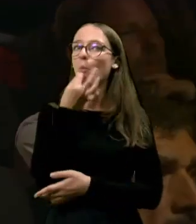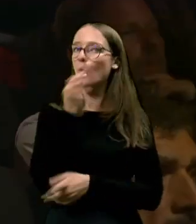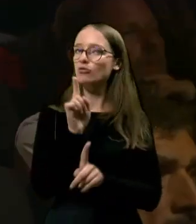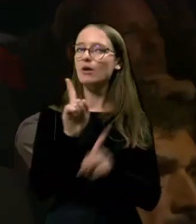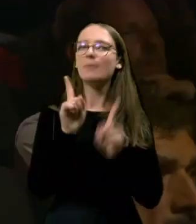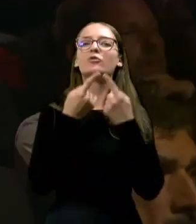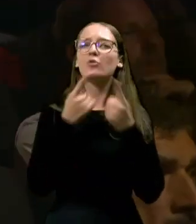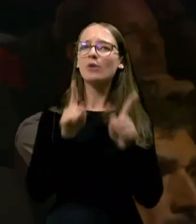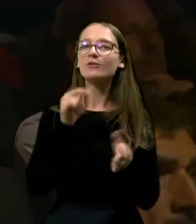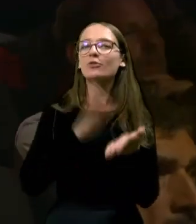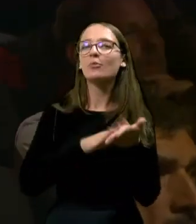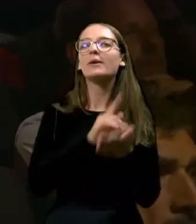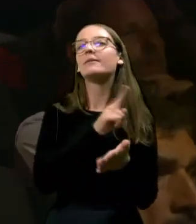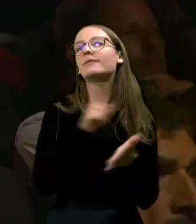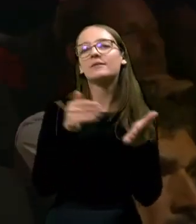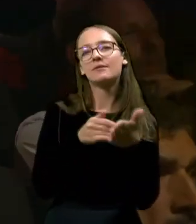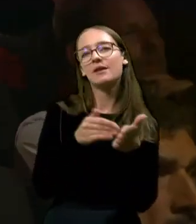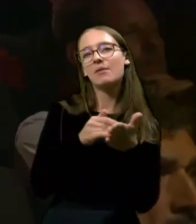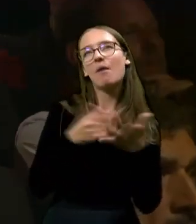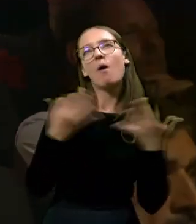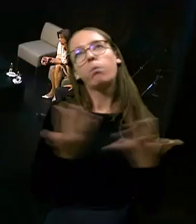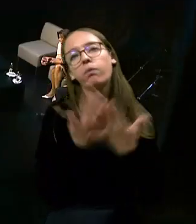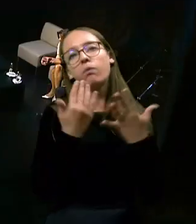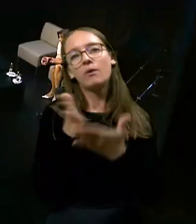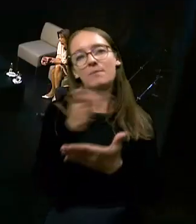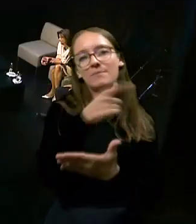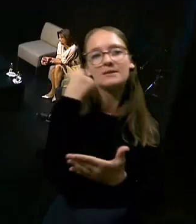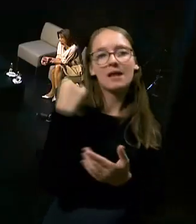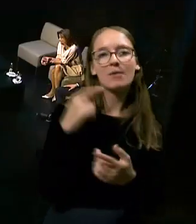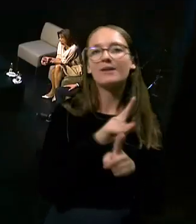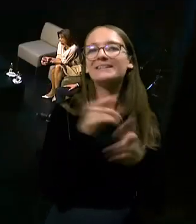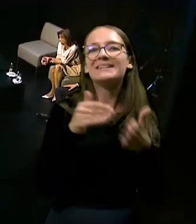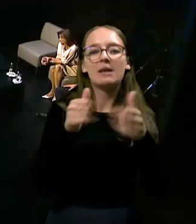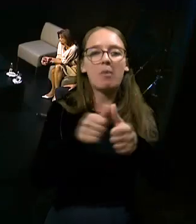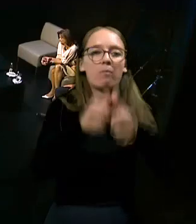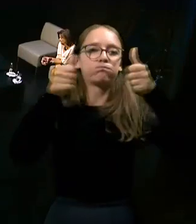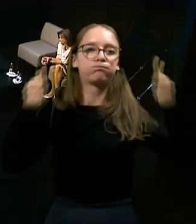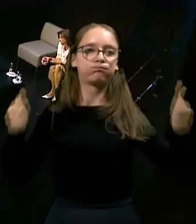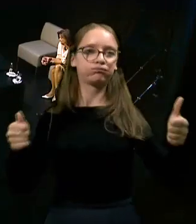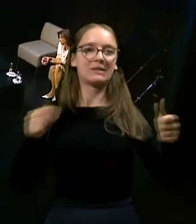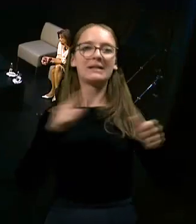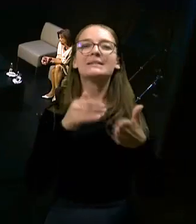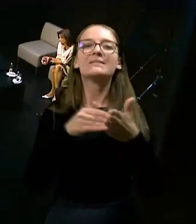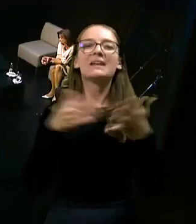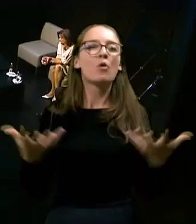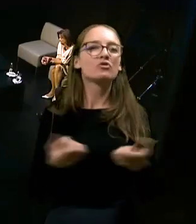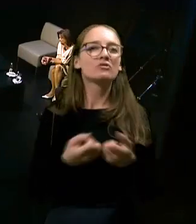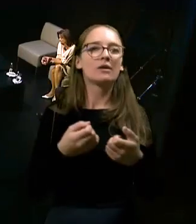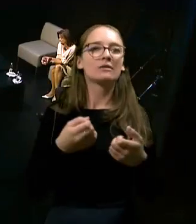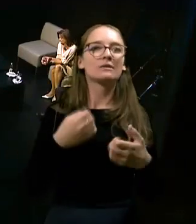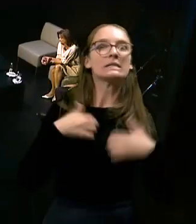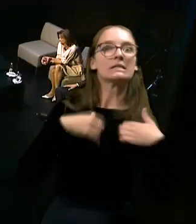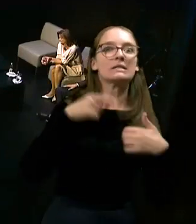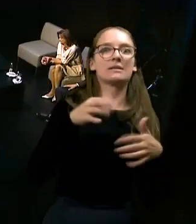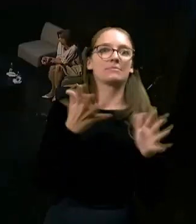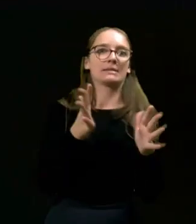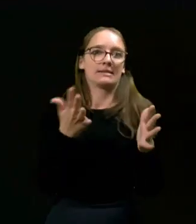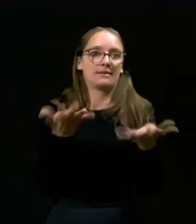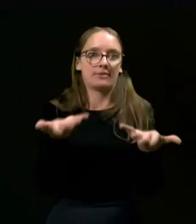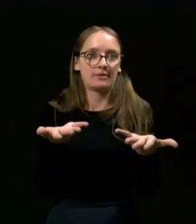druhače, kar pomeni, da ne rabimo krehati ljudi, ne rabimo razkola vnašati, ne rabimo ustvarjati kristem, kjer jih ni.